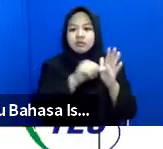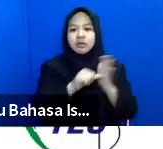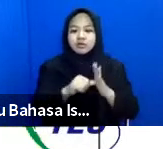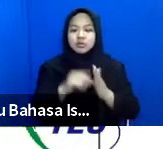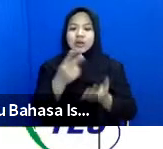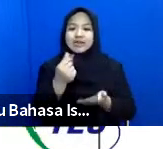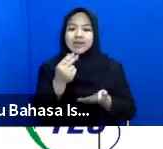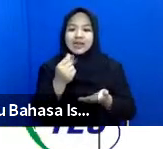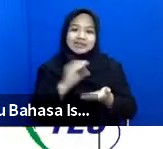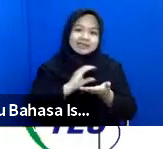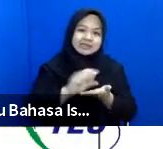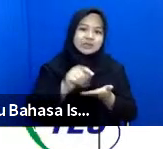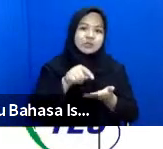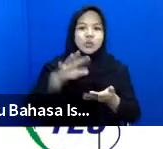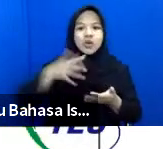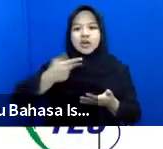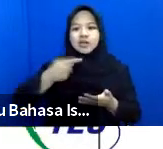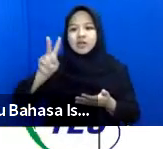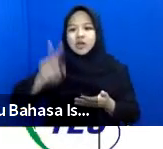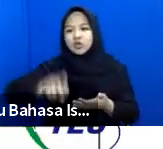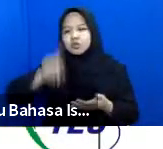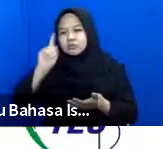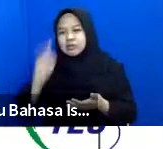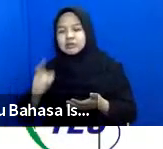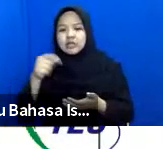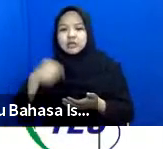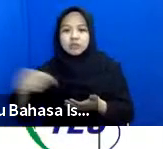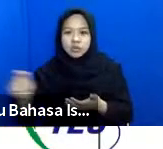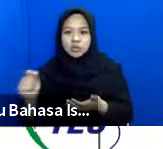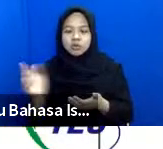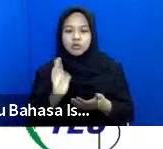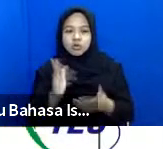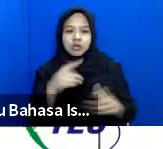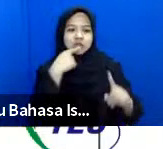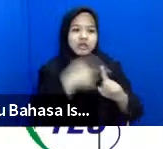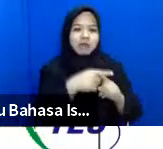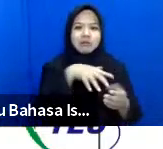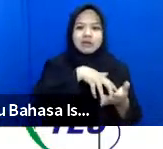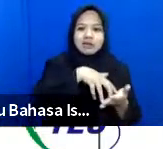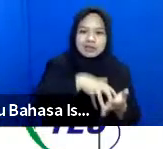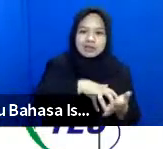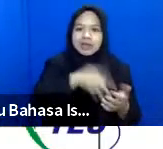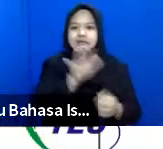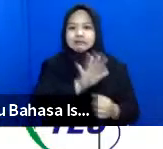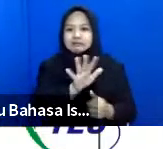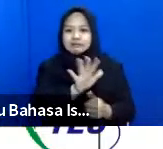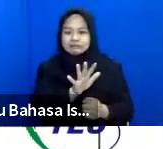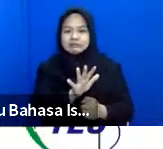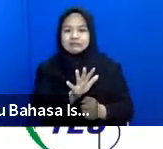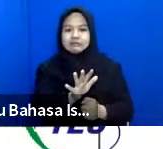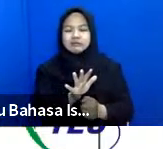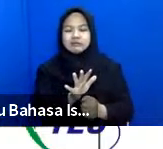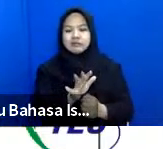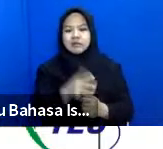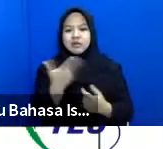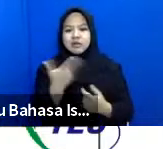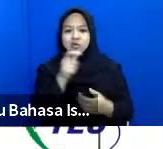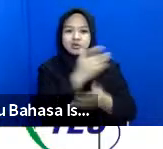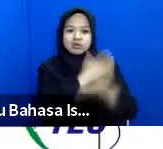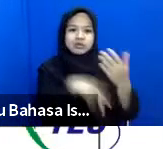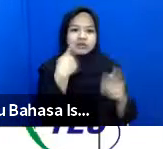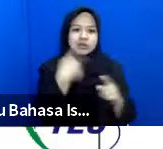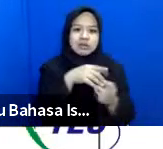kes itu kadang kita harus pastikan betul bukan malah menambah kerentanan lansia atau orang dengan